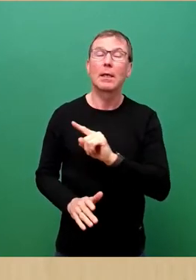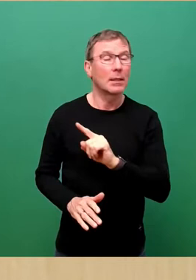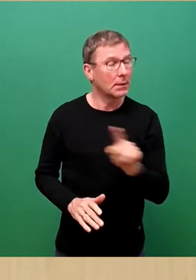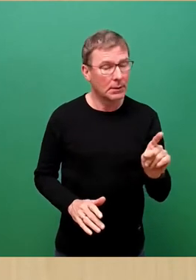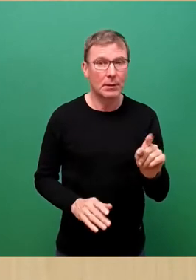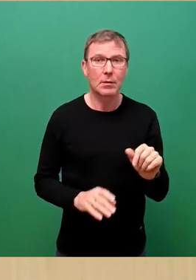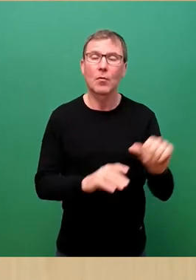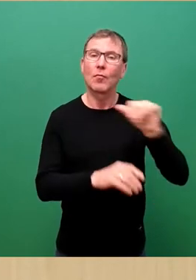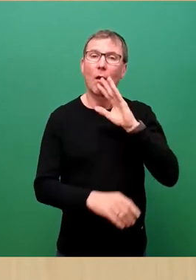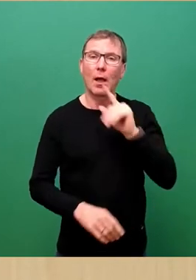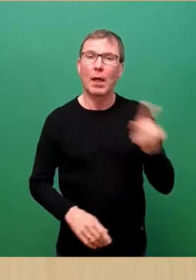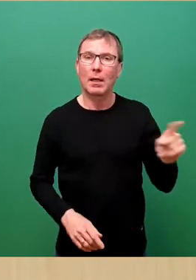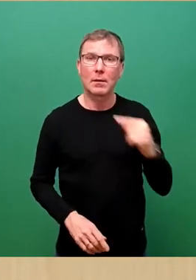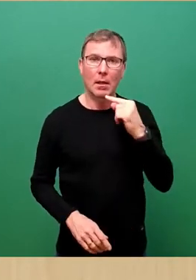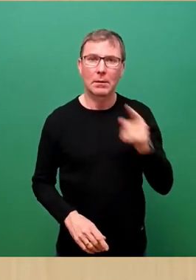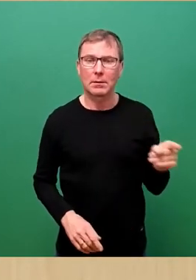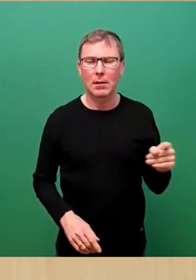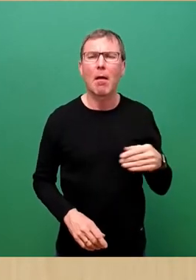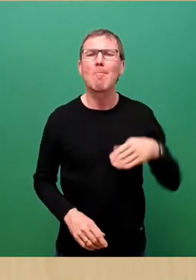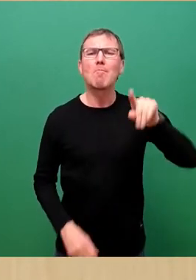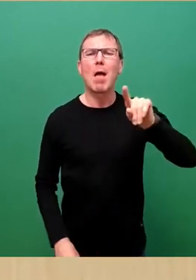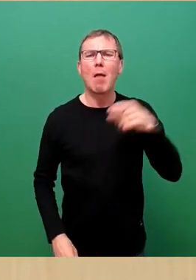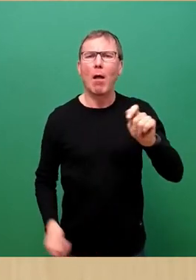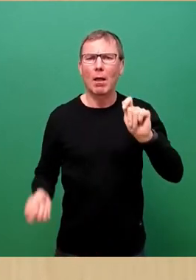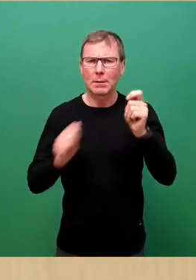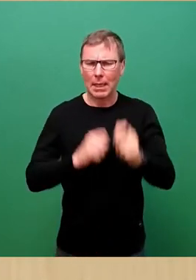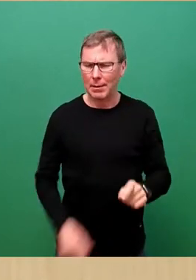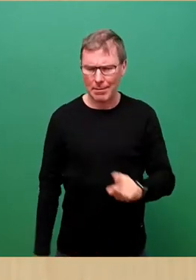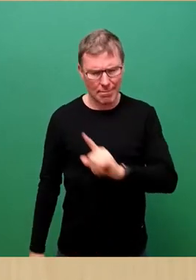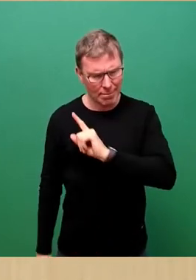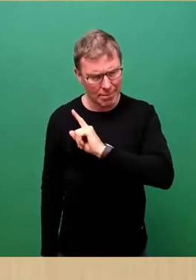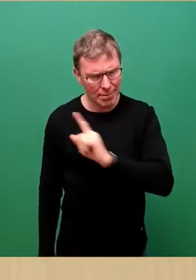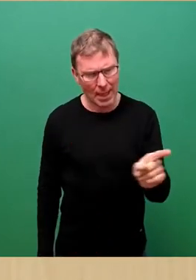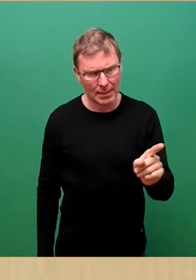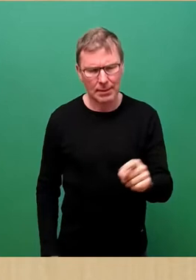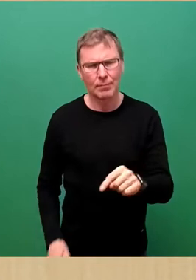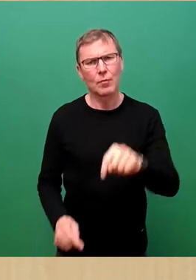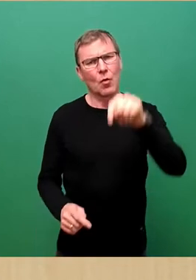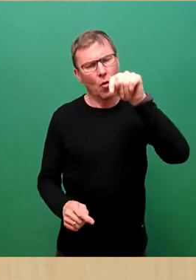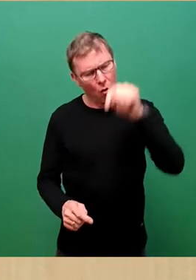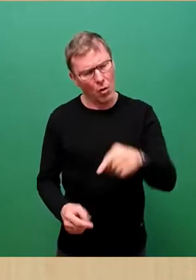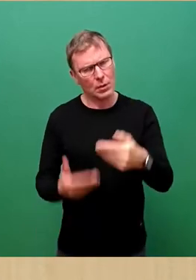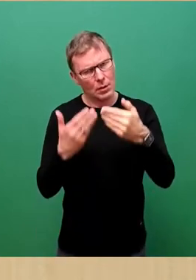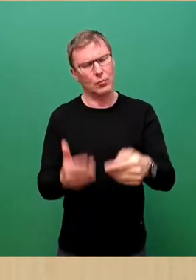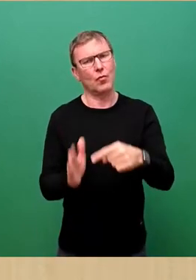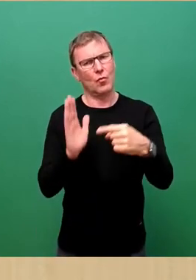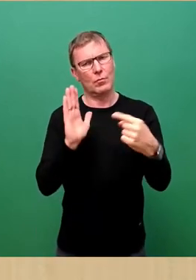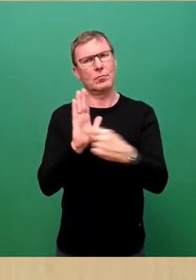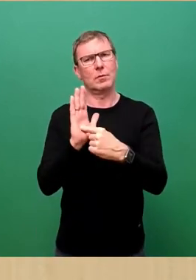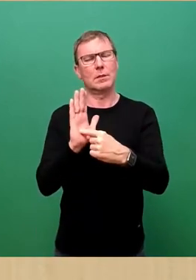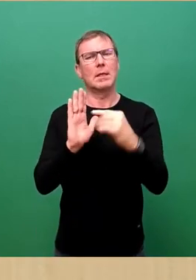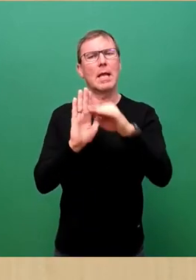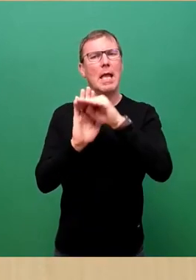Vorredner behauptet, mehrfach geändert. Es gilt sie einfach heute und das wollen wir heute tun, dieser Petition